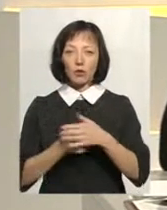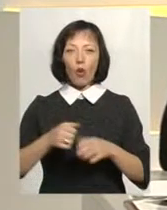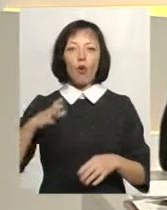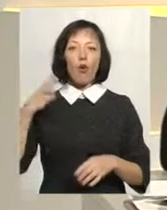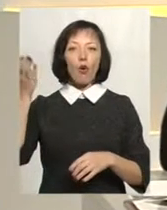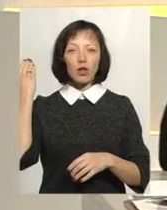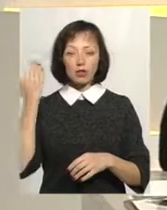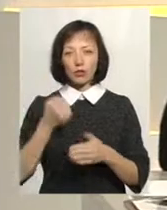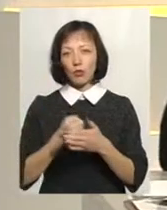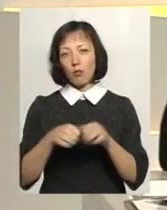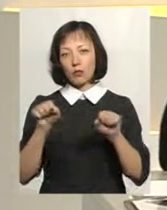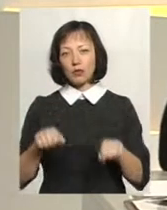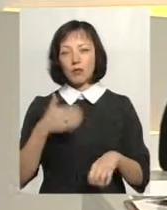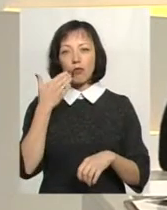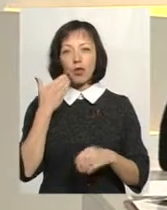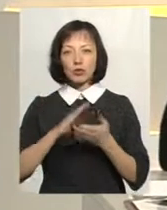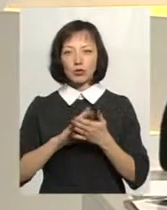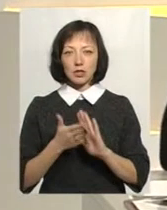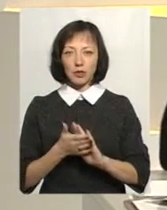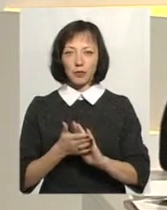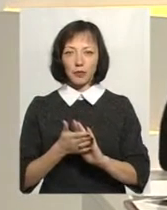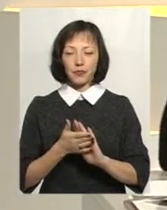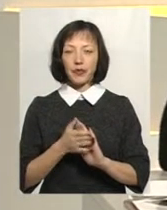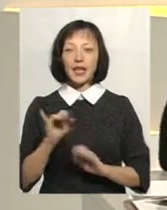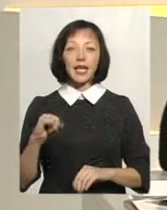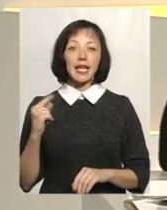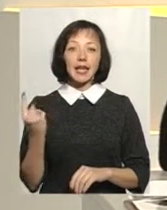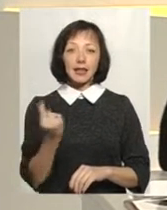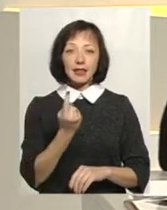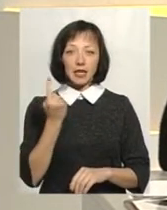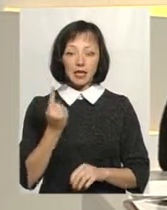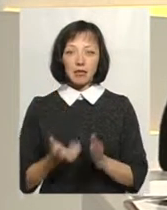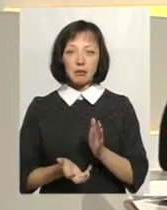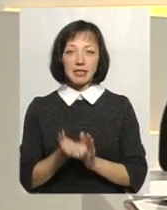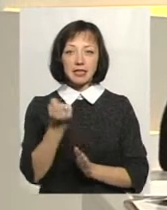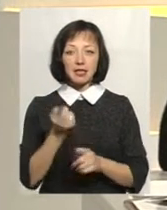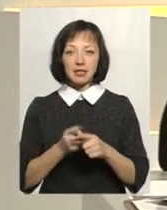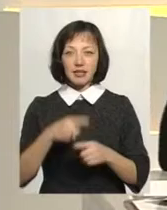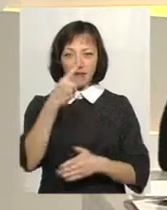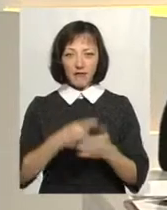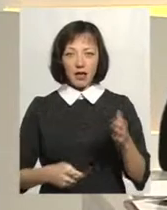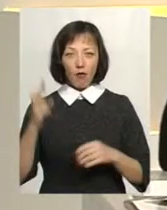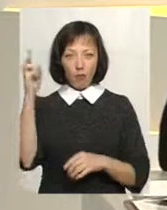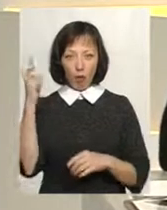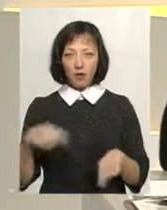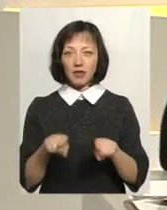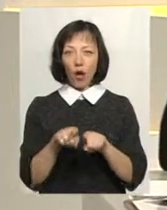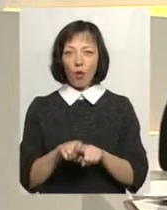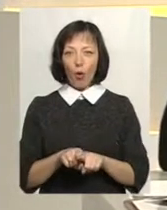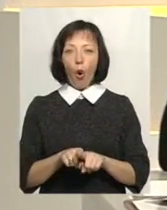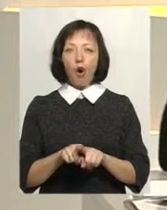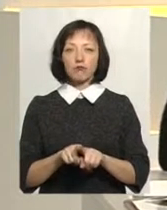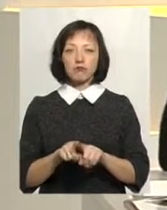колишнього, до, можливо, полегшеного стану. І єдине спасіння – це віра в Бога. Ось таку доктрину